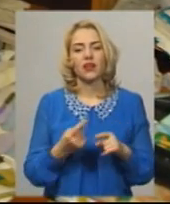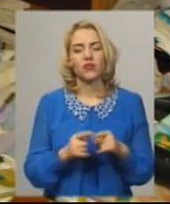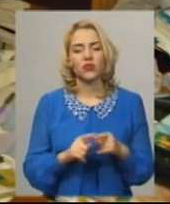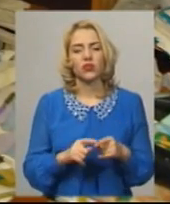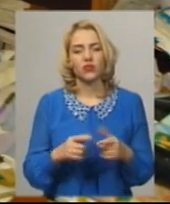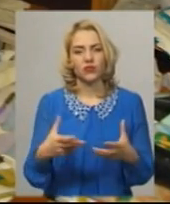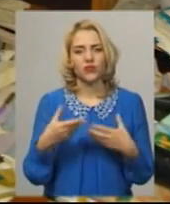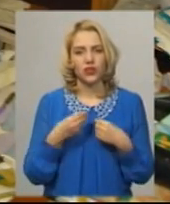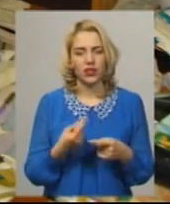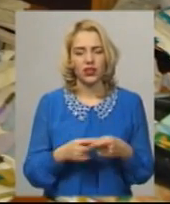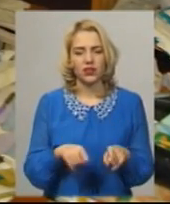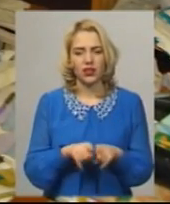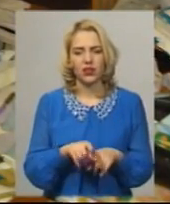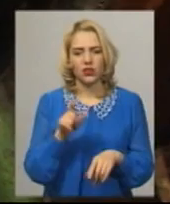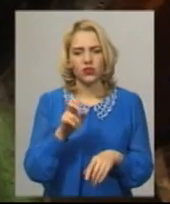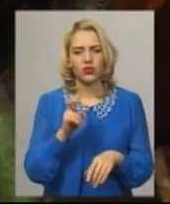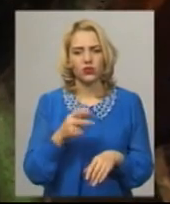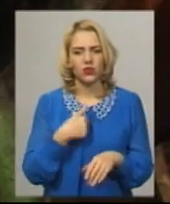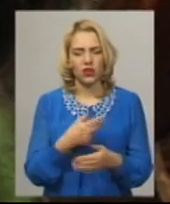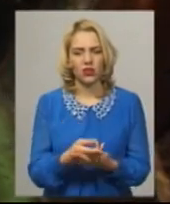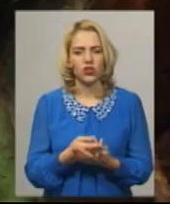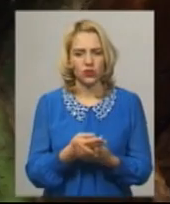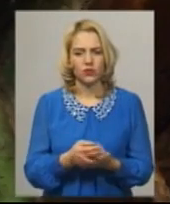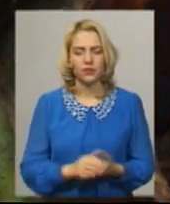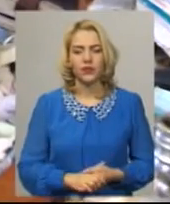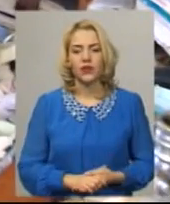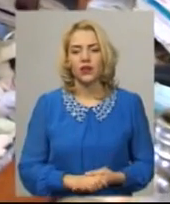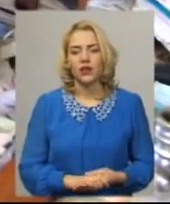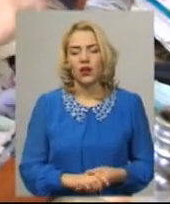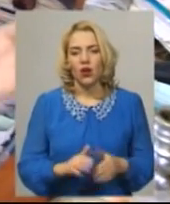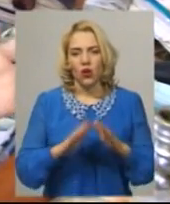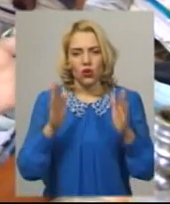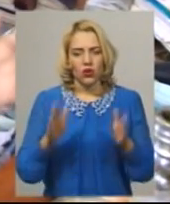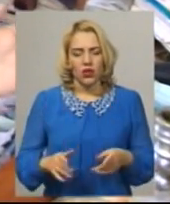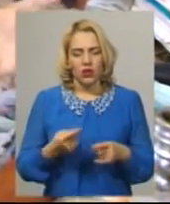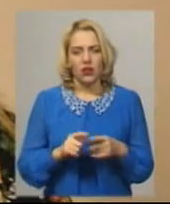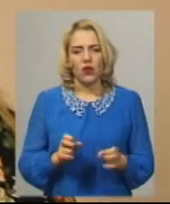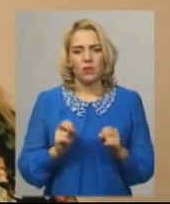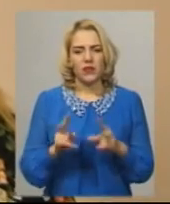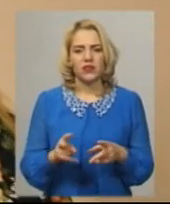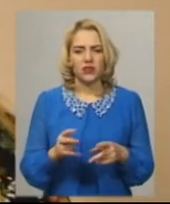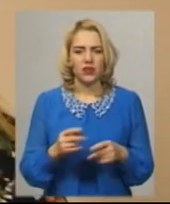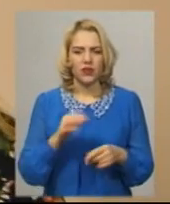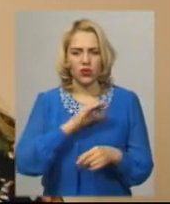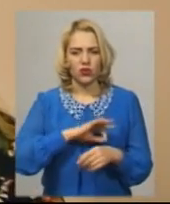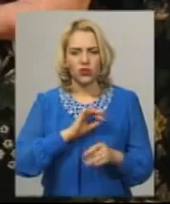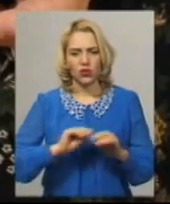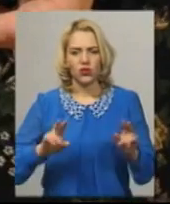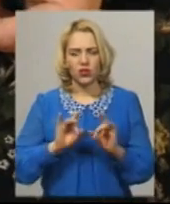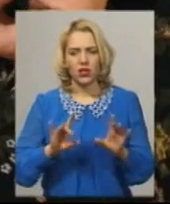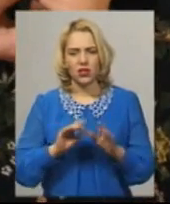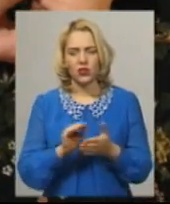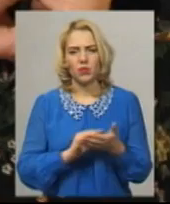як воно дає, тим більше мені, такі людині лежачі. Котел в оселі Бориса Сніцара використовувати небезпечно, каже прес